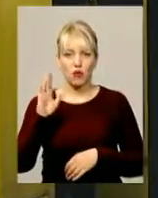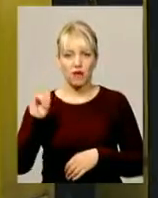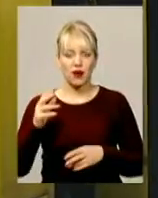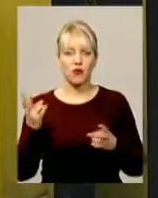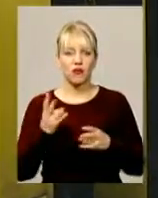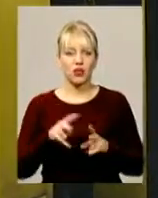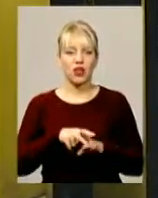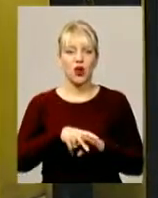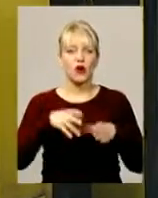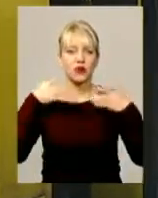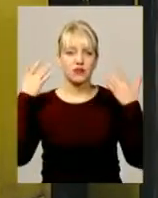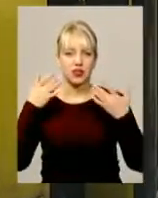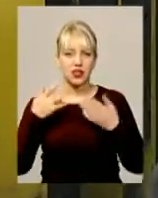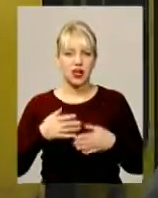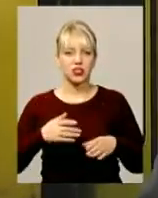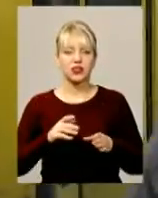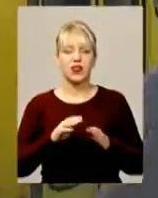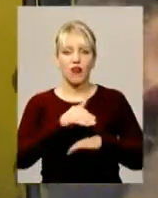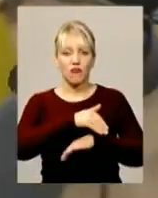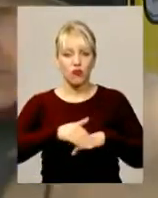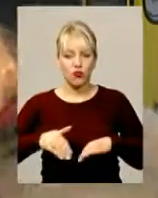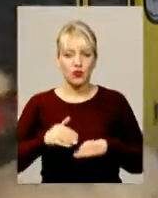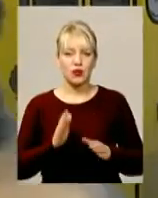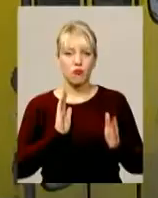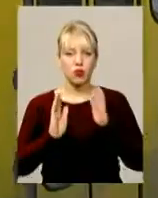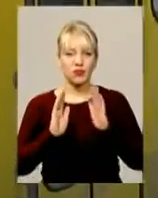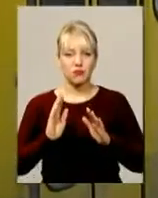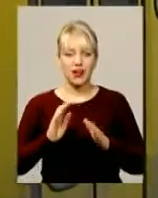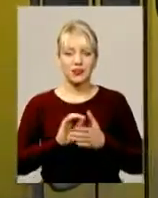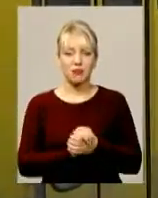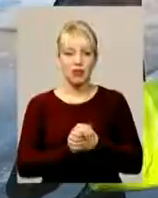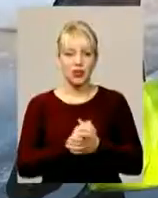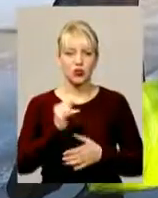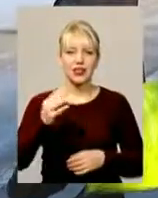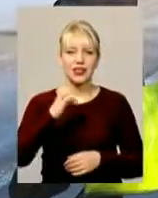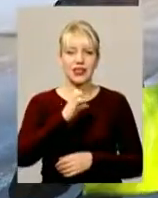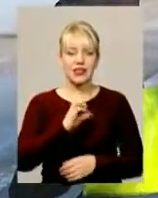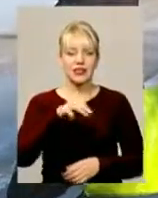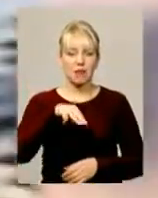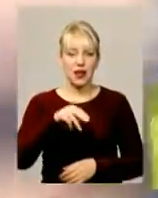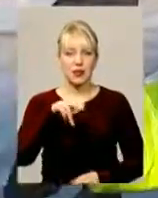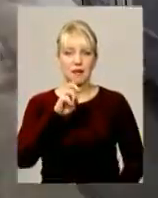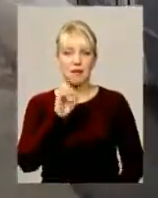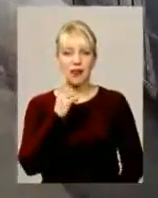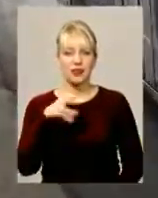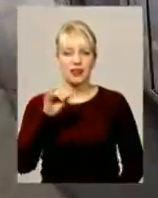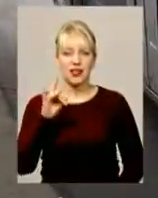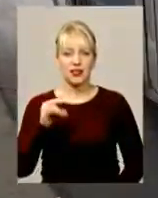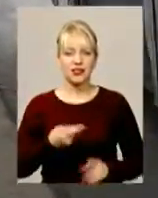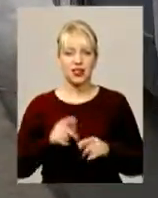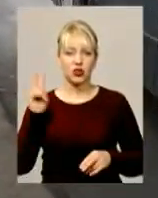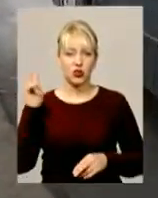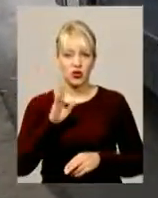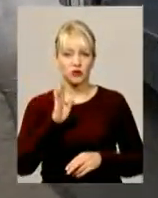розвантажити проспект Миру та вулицю Степана Бандери. За попередньою інформацією, тролейбус номер 18 вийде на перший маршрут